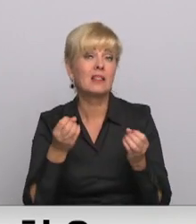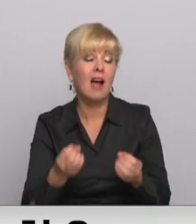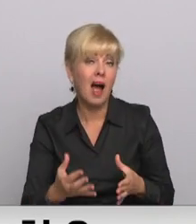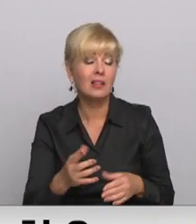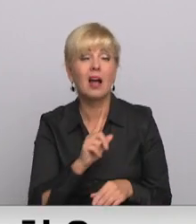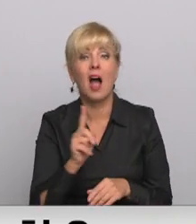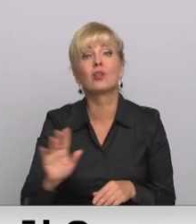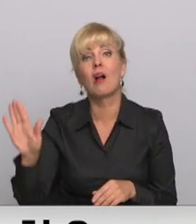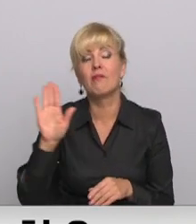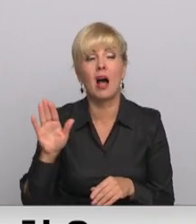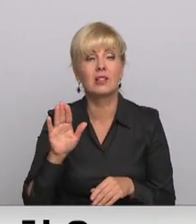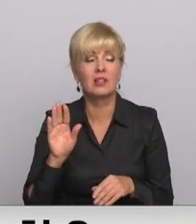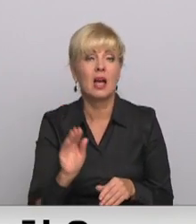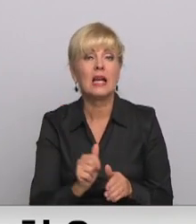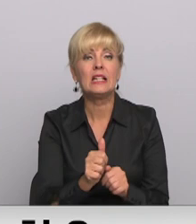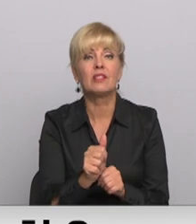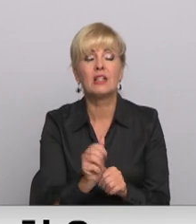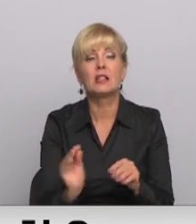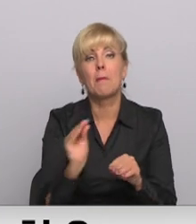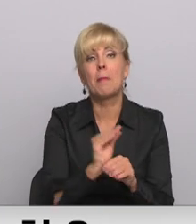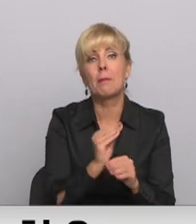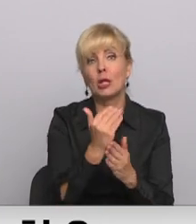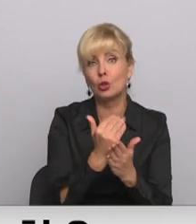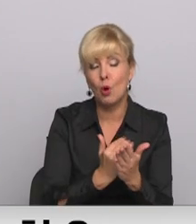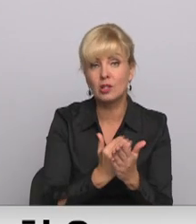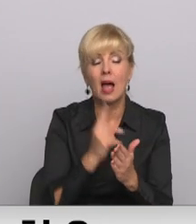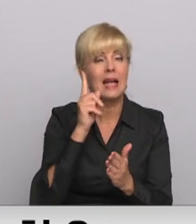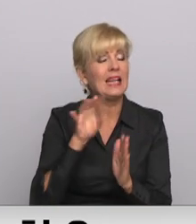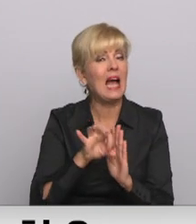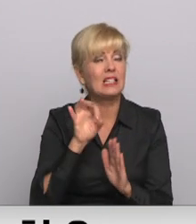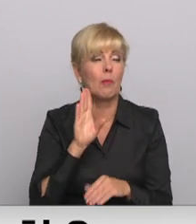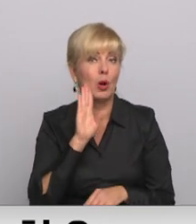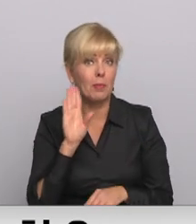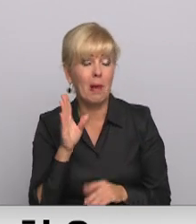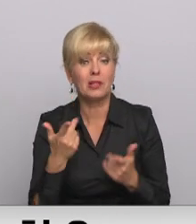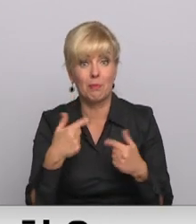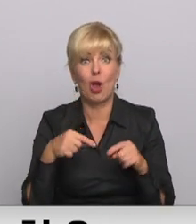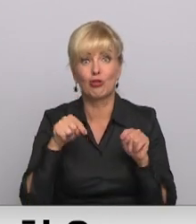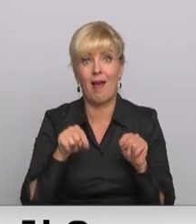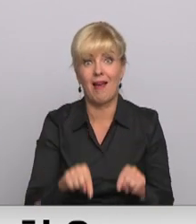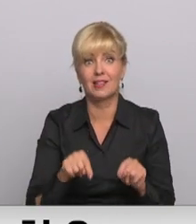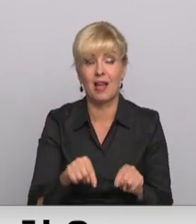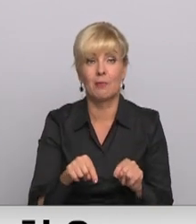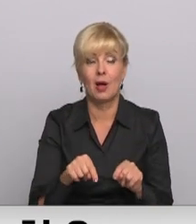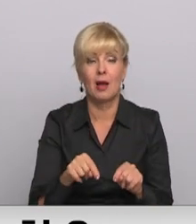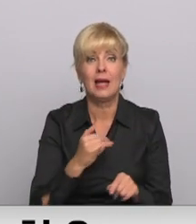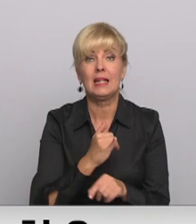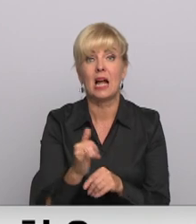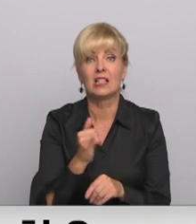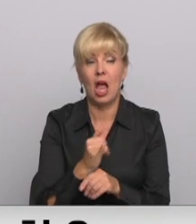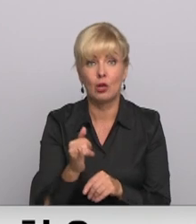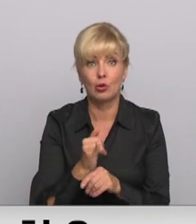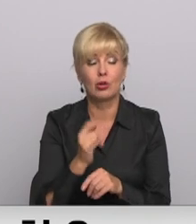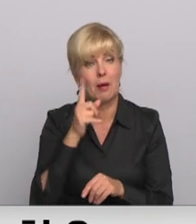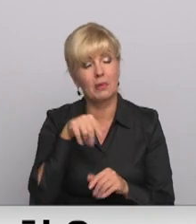viens, katra valsts vēl izvirs papildus nosacījums, ieskaitot Beļģiju, kur mēs arī šobrīd atrodamies ar šo ieceļošanu un